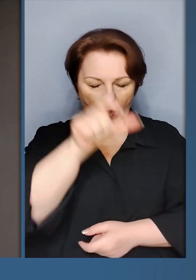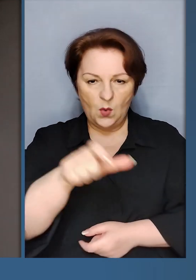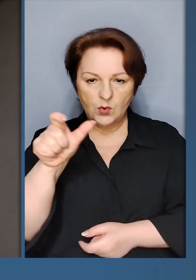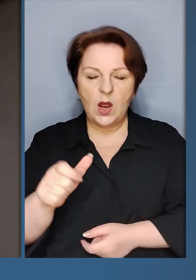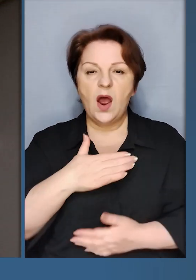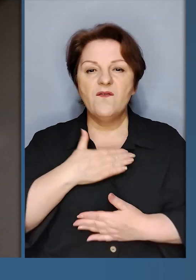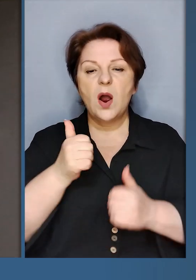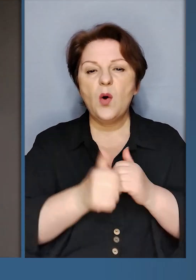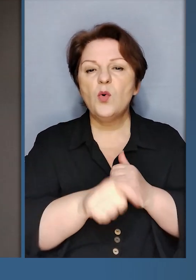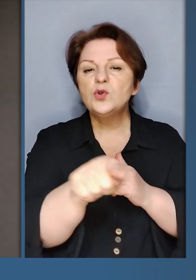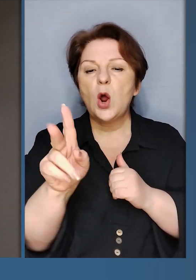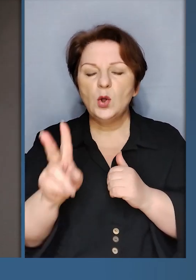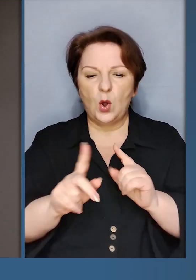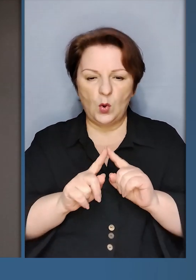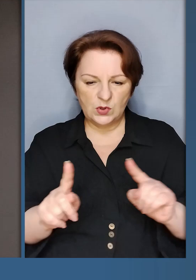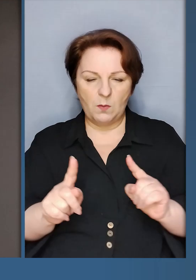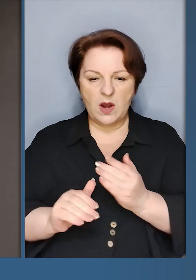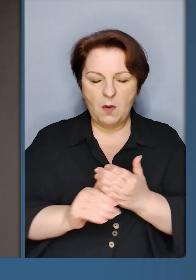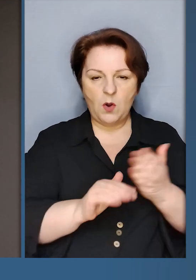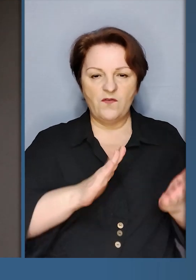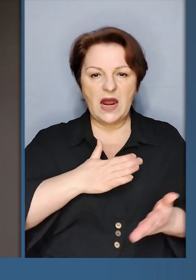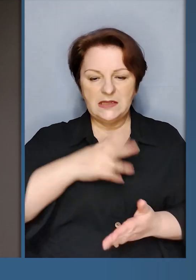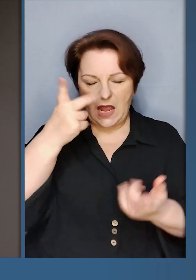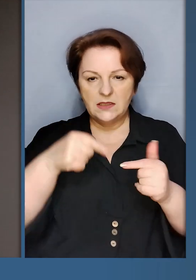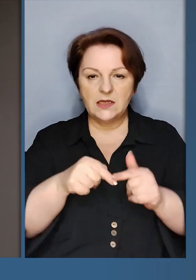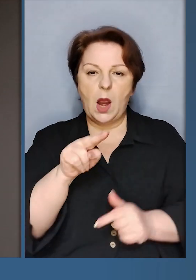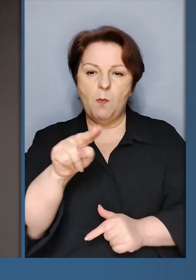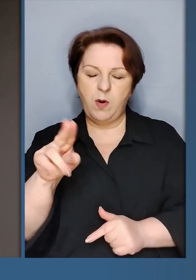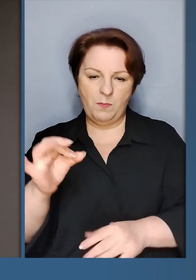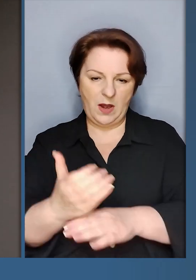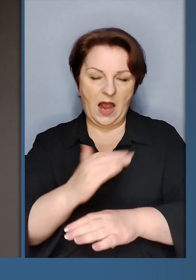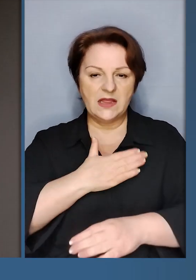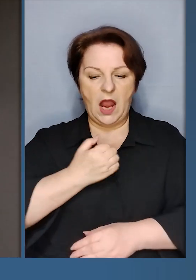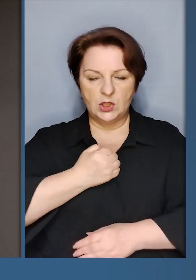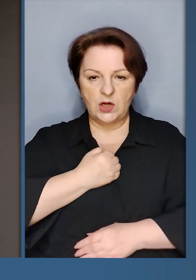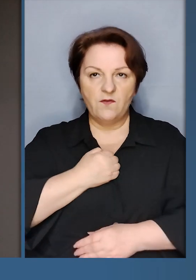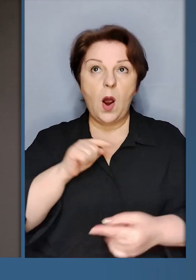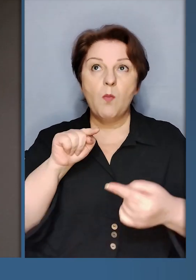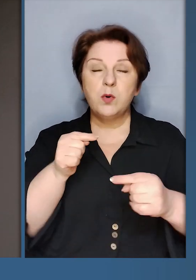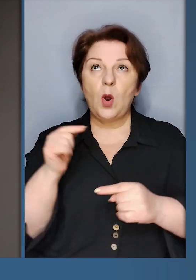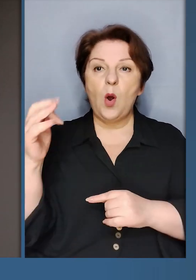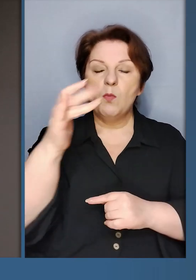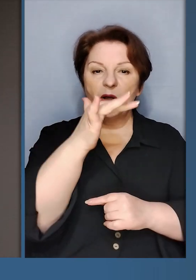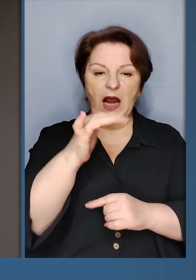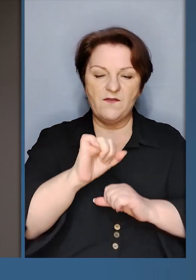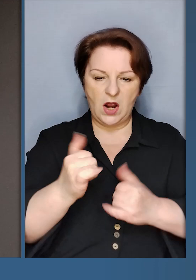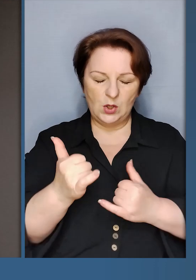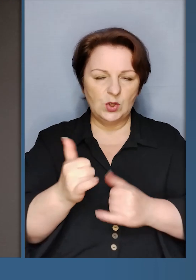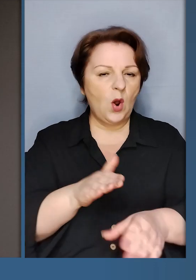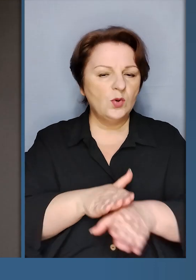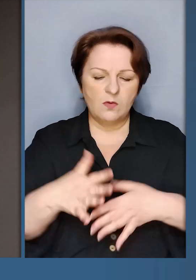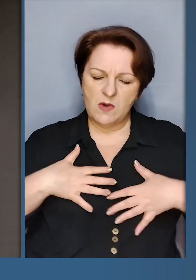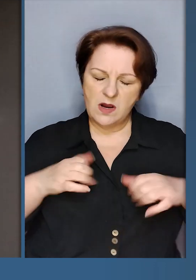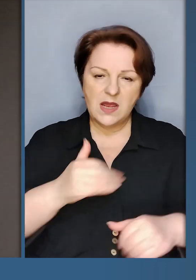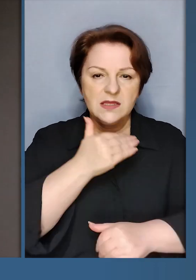українців. Я вдячний кожному, особливо тим, хто допоміг нашій державі з ППО. Наші воїни проти повітряної оборони